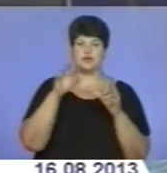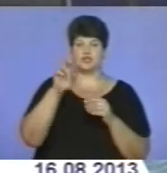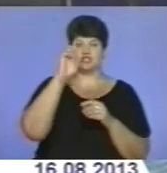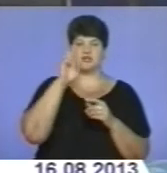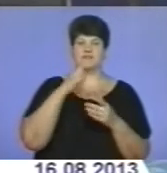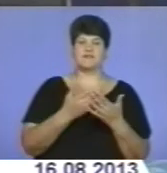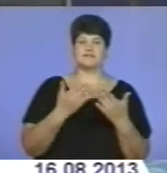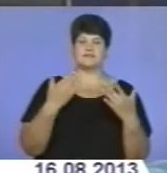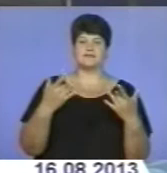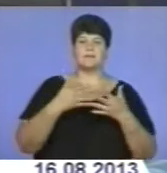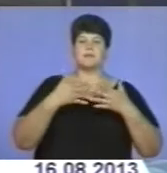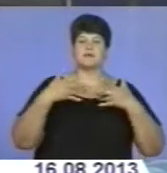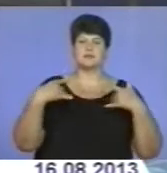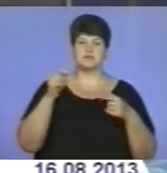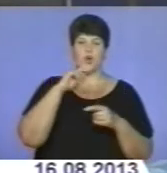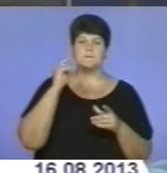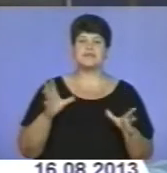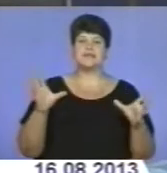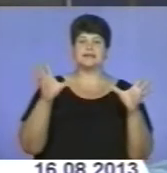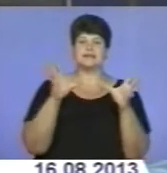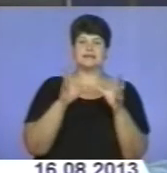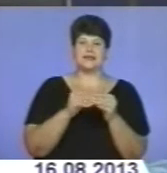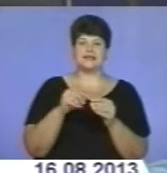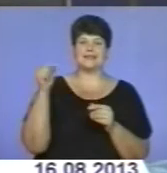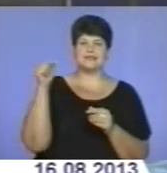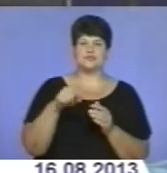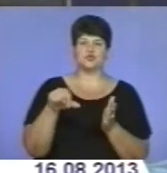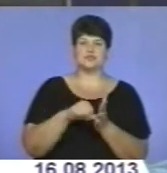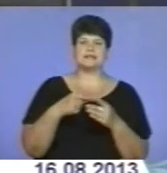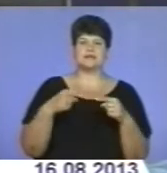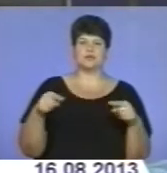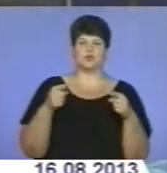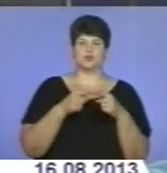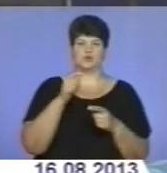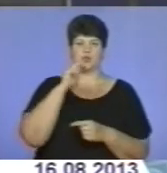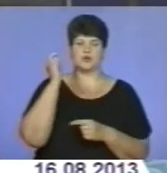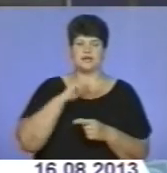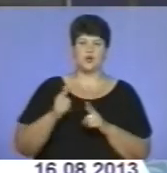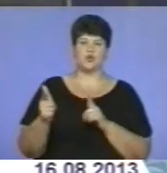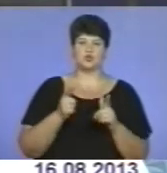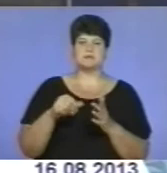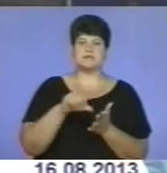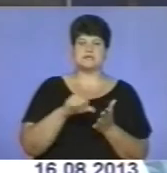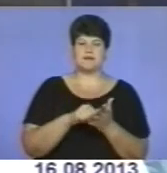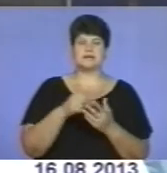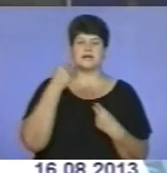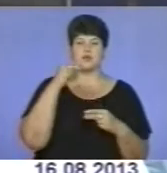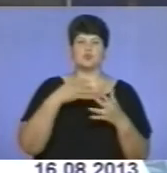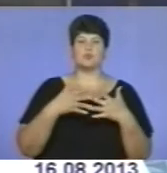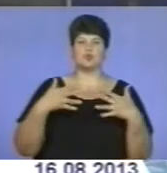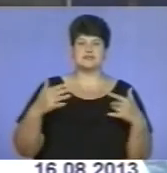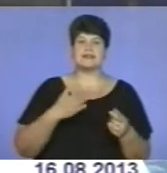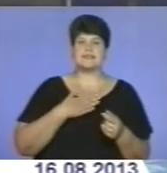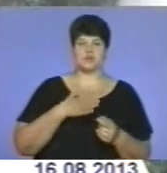«Бервисти Україна» об'єднає близько тисячі учасників з усіх куточків України. Готується представити кращу продукцію і